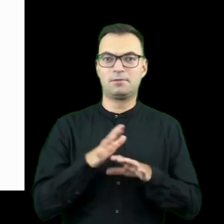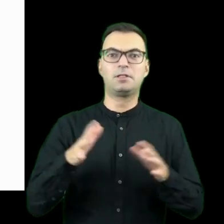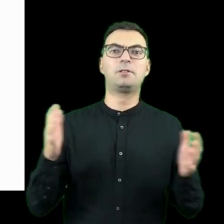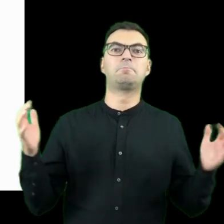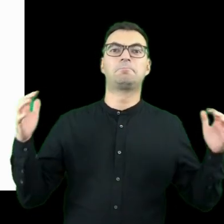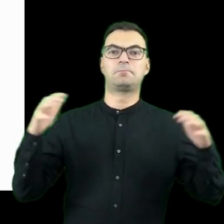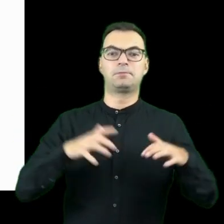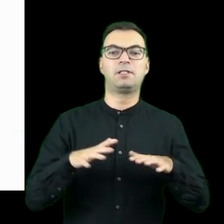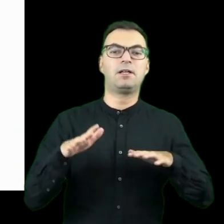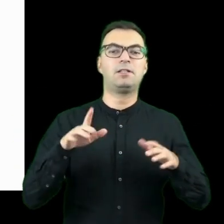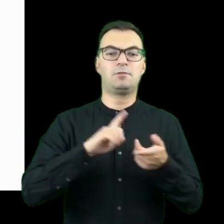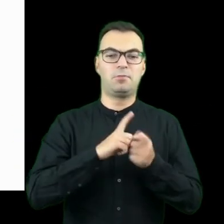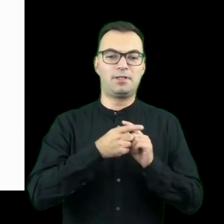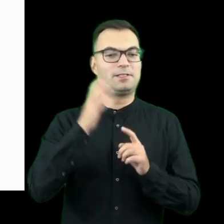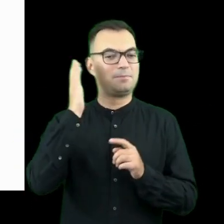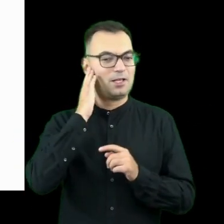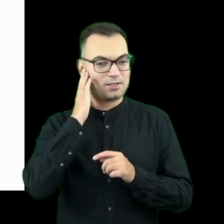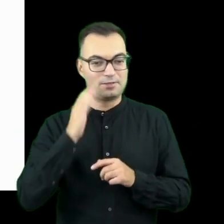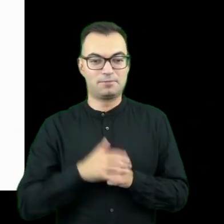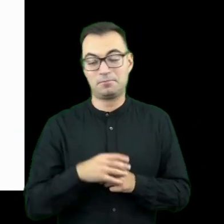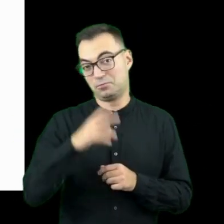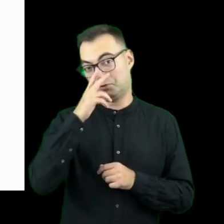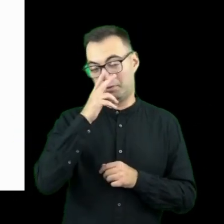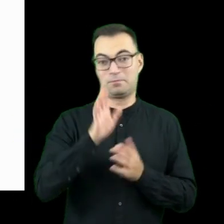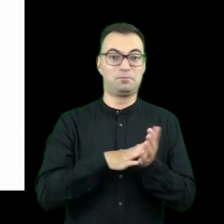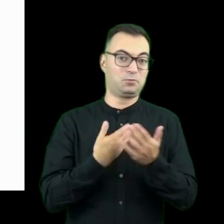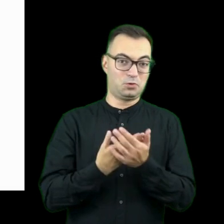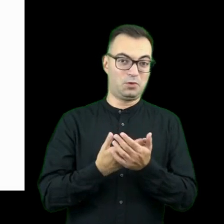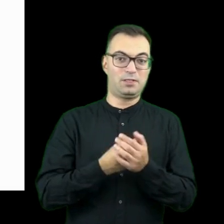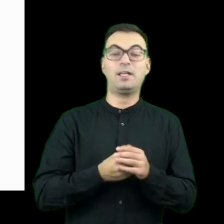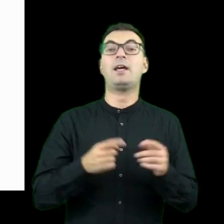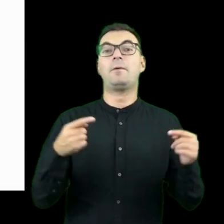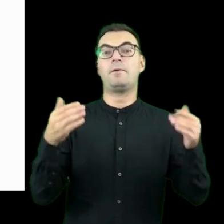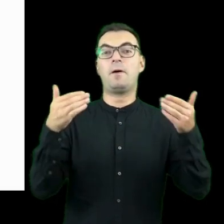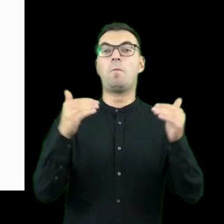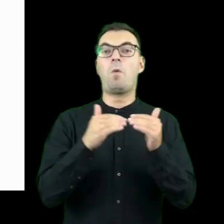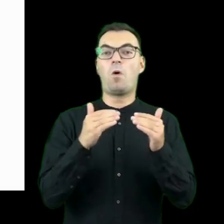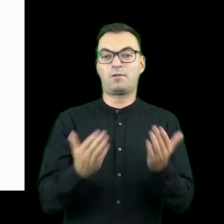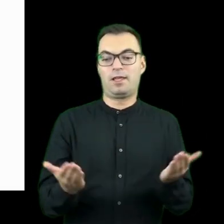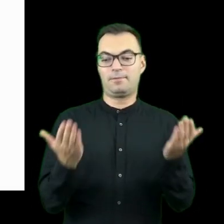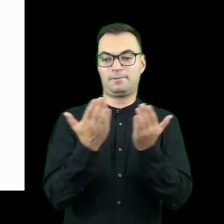świecie, mogą się spotkać z lokalnymi mieszkańcami. I znowu, jeżeli przyjrzymy się temu przykładowi